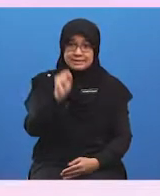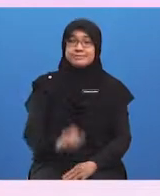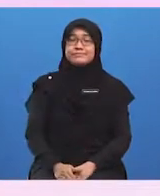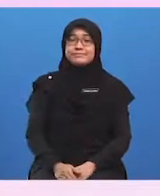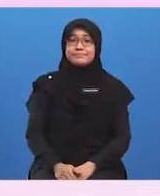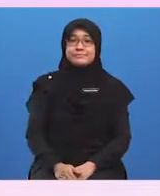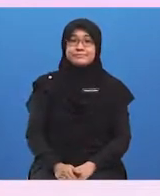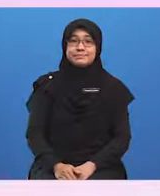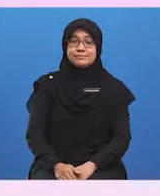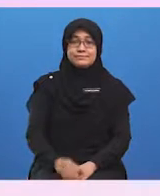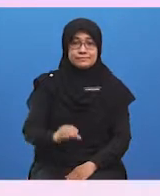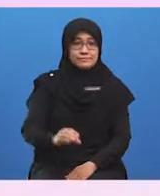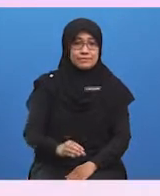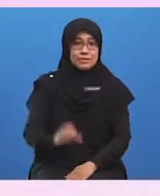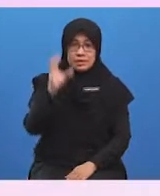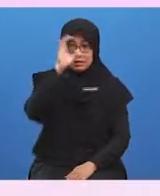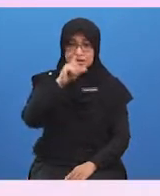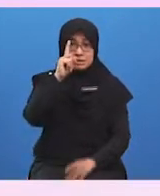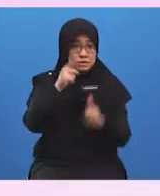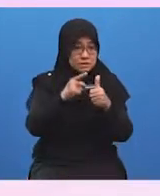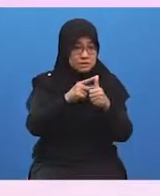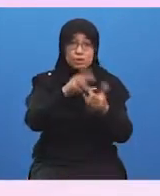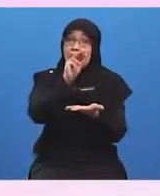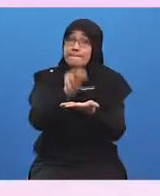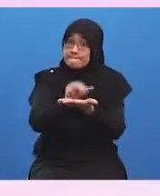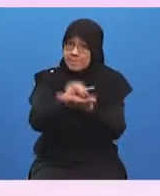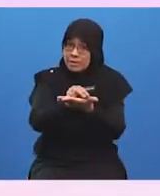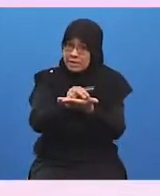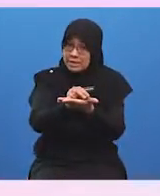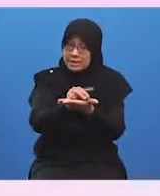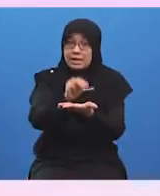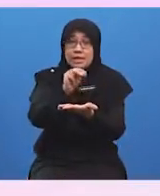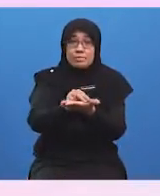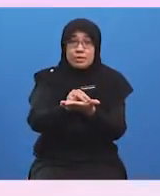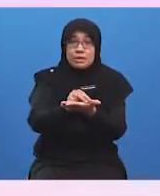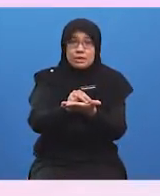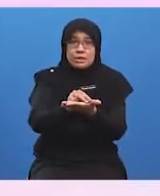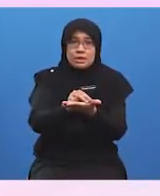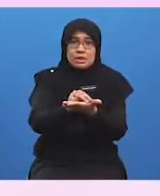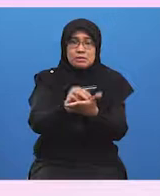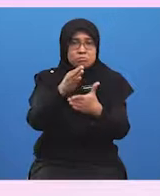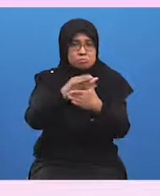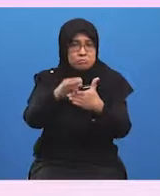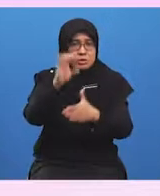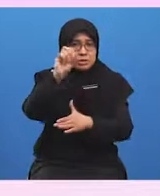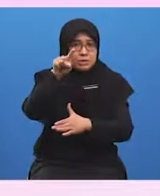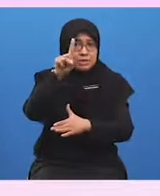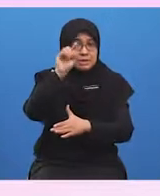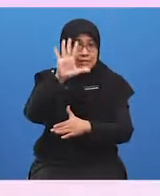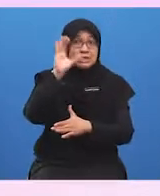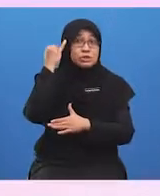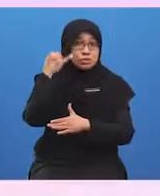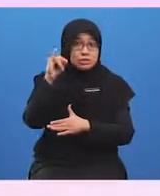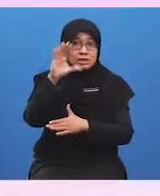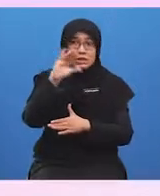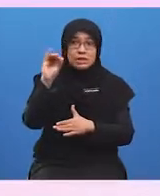ciri-cirinya. Ciri pertama ialah modal. PKS mempunyai modal antara 0.5 juta